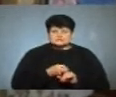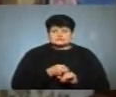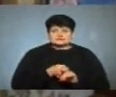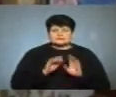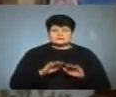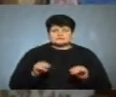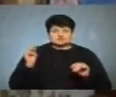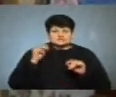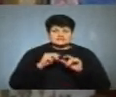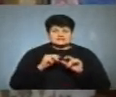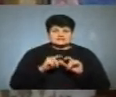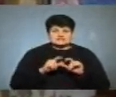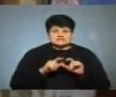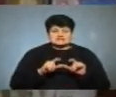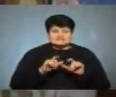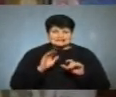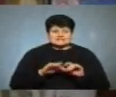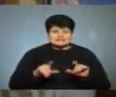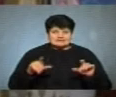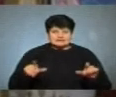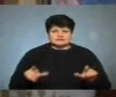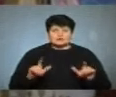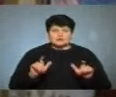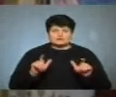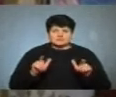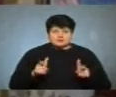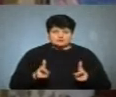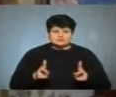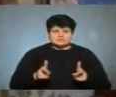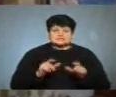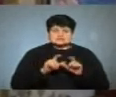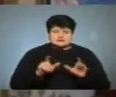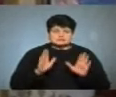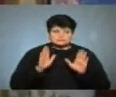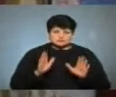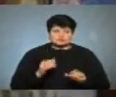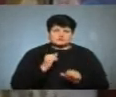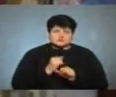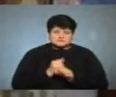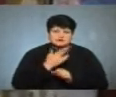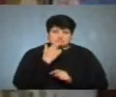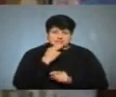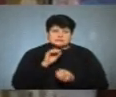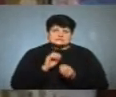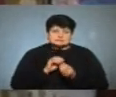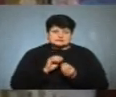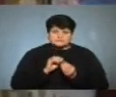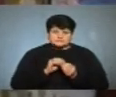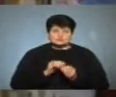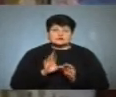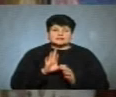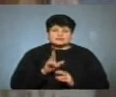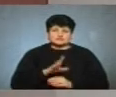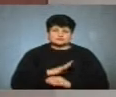садків, то під час локдауну дані заклади освіти працюватимуть у звичному режимі, так як і вони